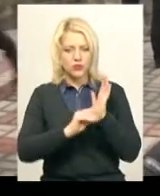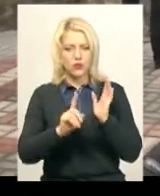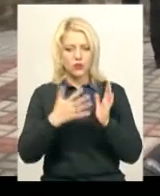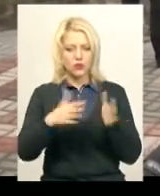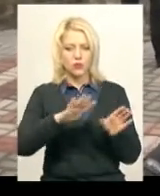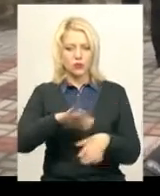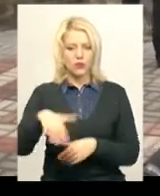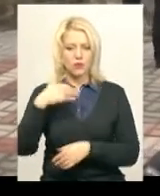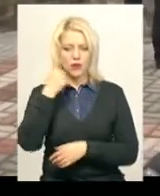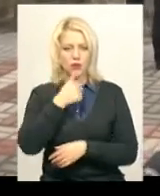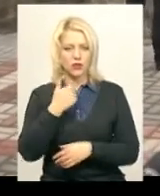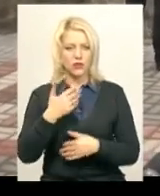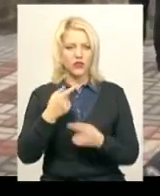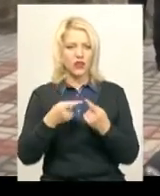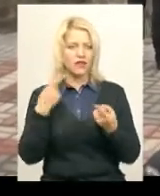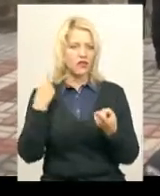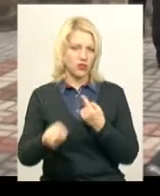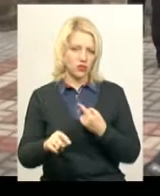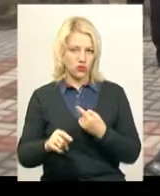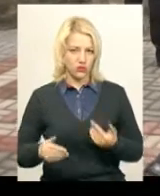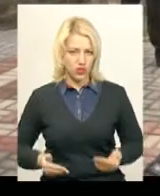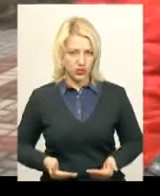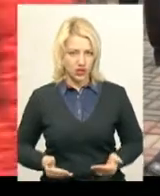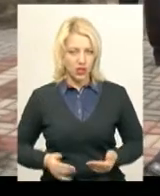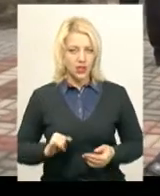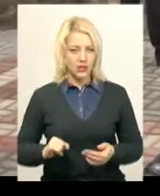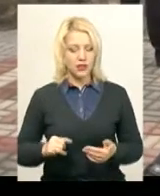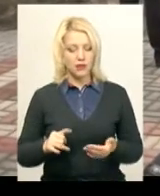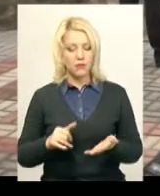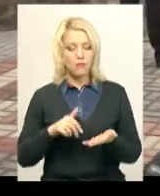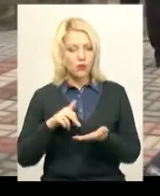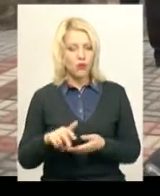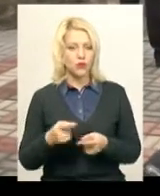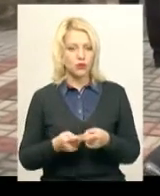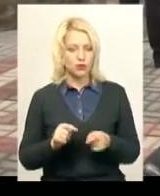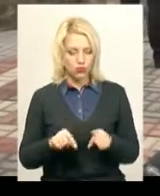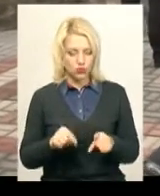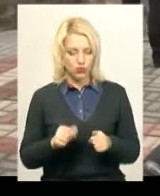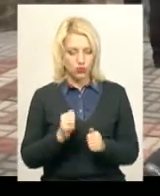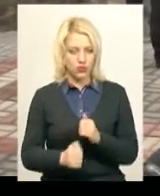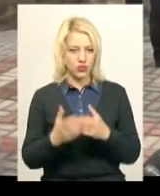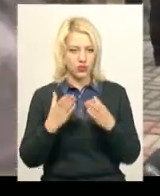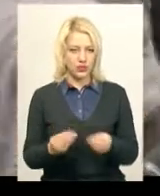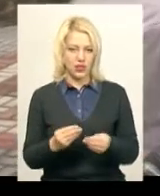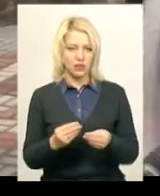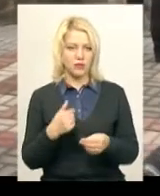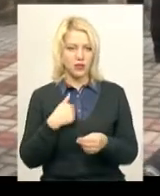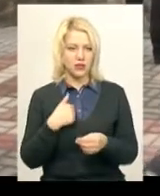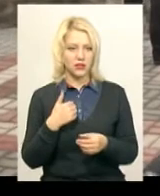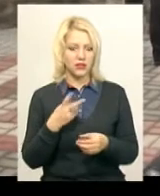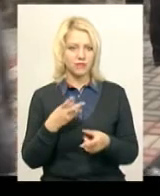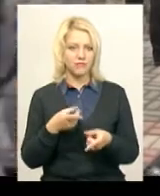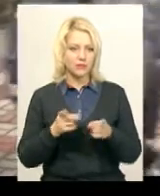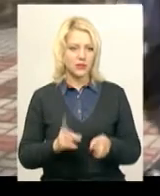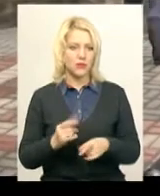п'ять років зовсім іншого життя. І проходячи тут кожного дня, мені насправді